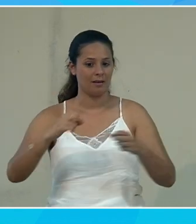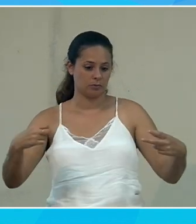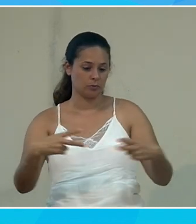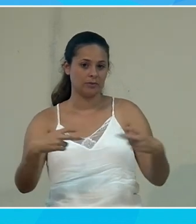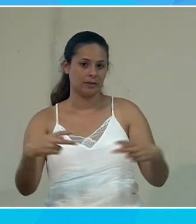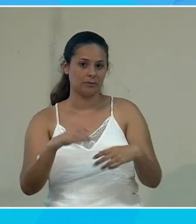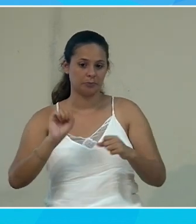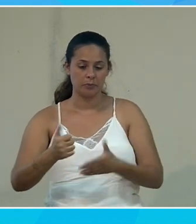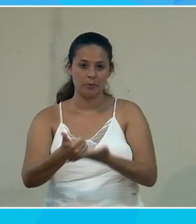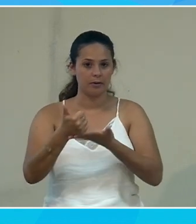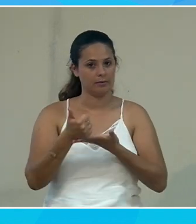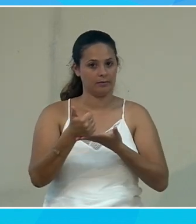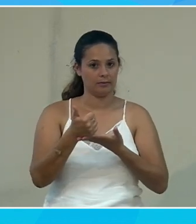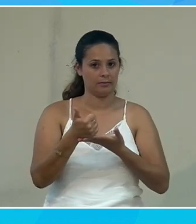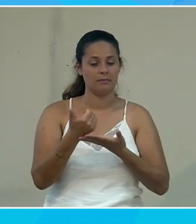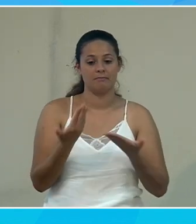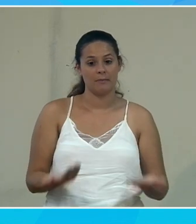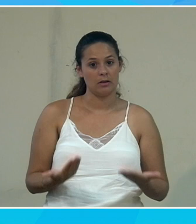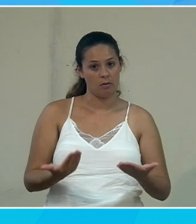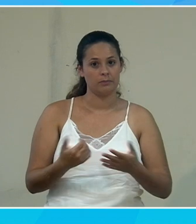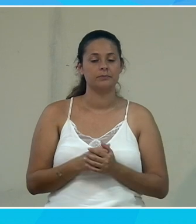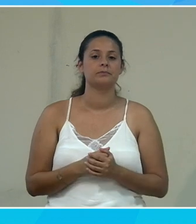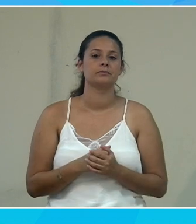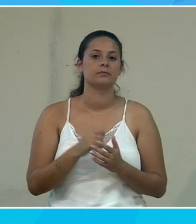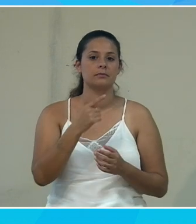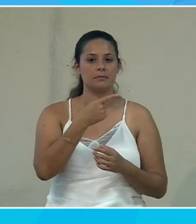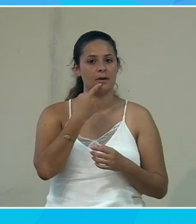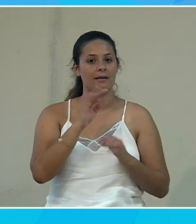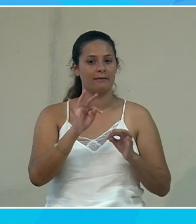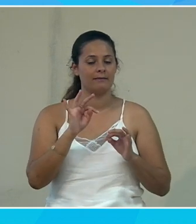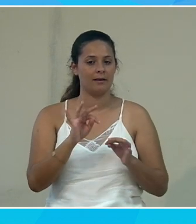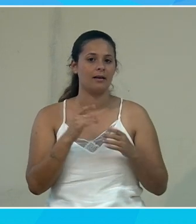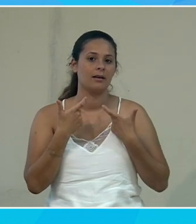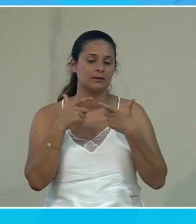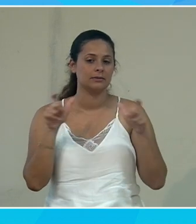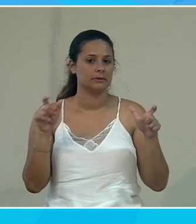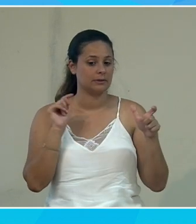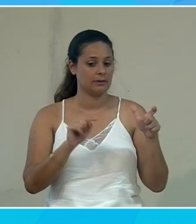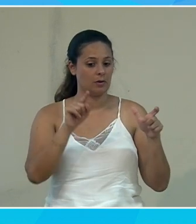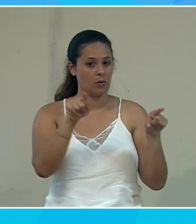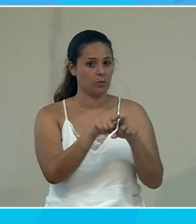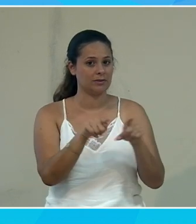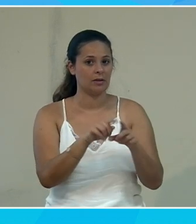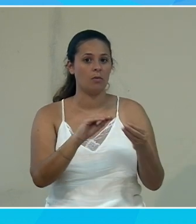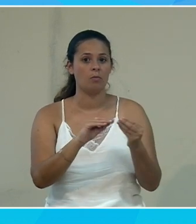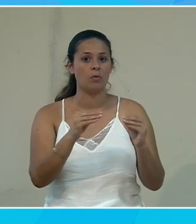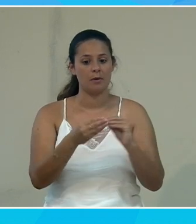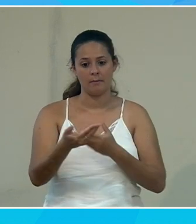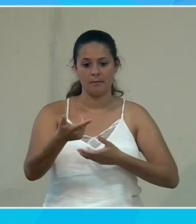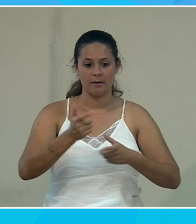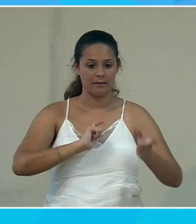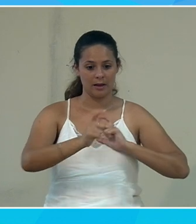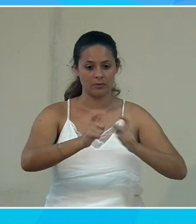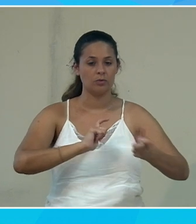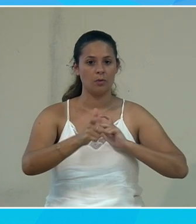qui va les aider maintenant on a parlé d'accessibilité on a dit l'accessibilité c'est aussi un problème d'interaction d'une